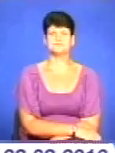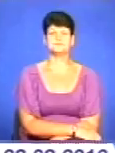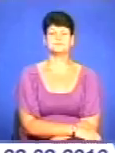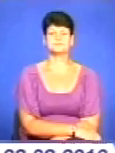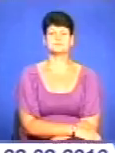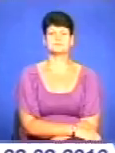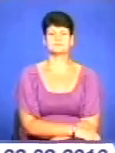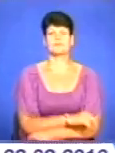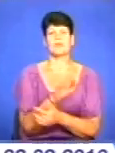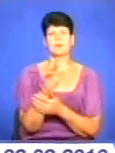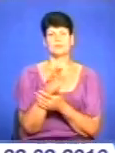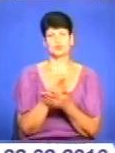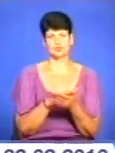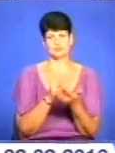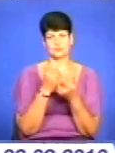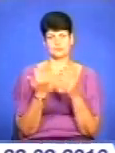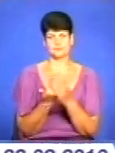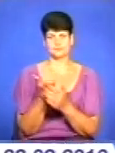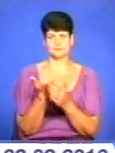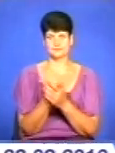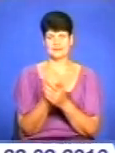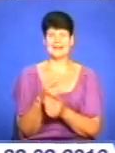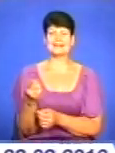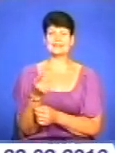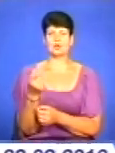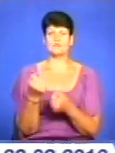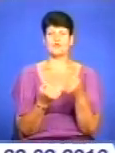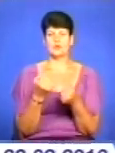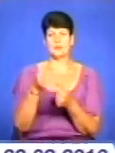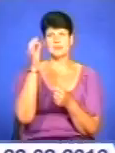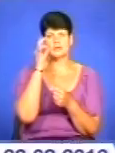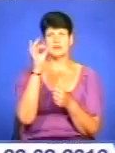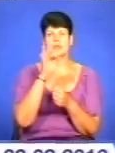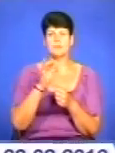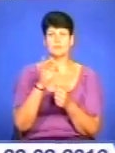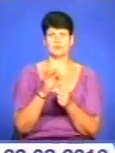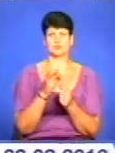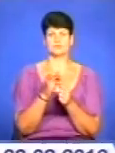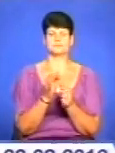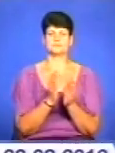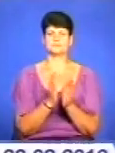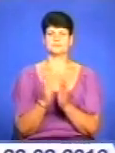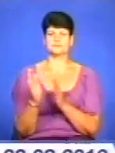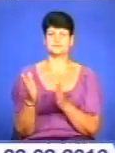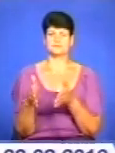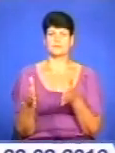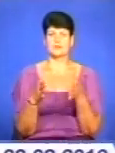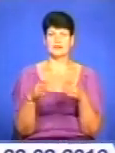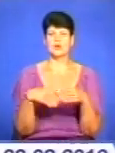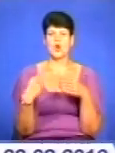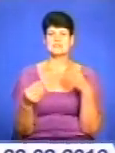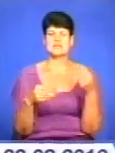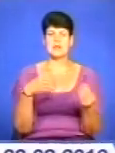Продовжуємо інформаційний випуск. Тернопільським водіям нагадали про безпеку руху. Правоохоронці роздавали пам'ятки